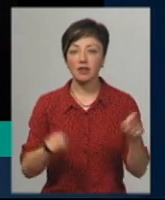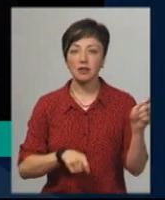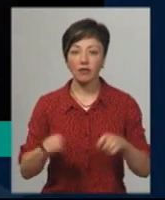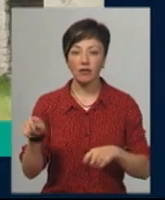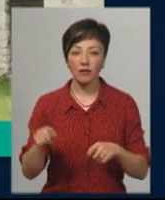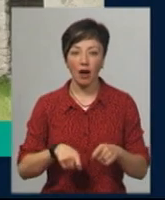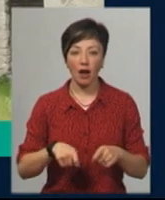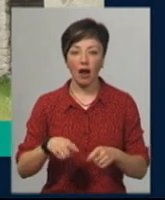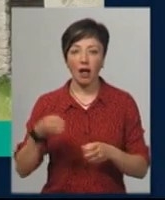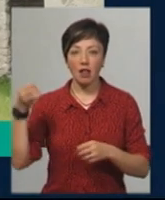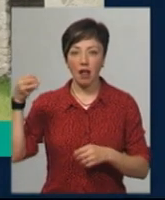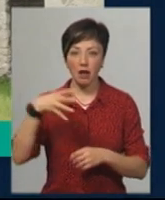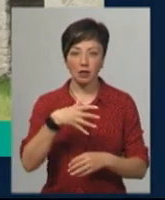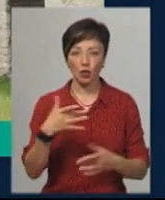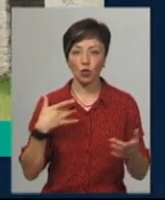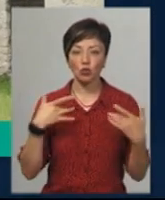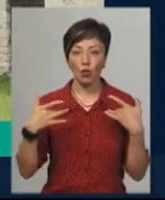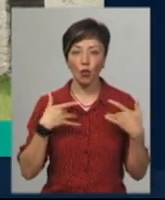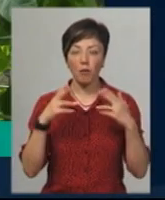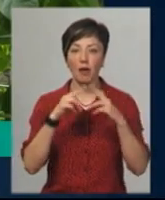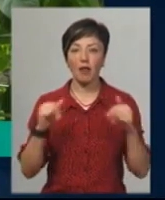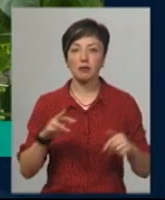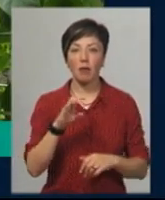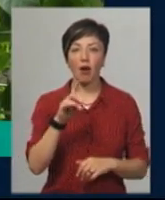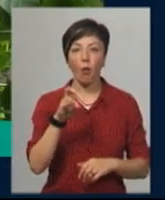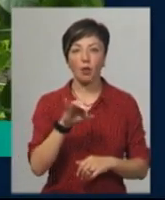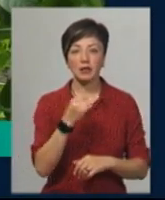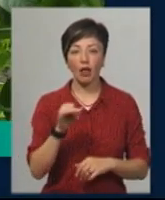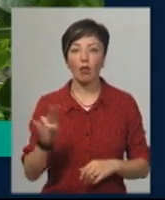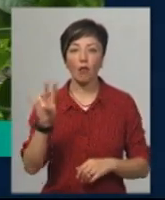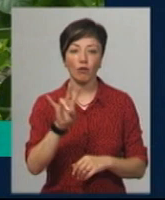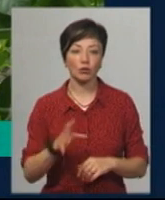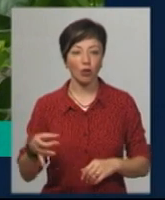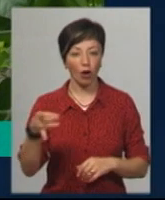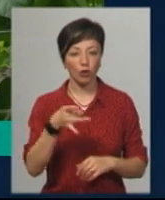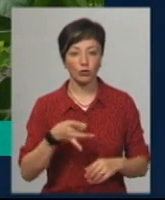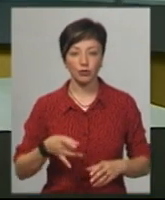лазерного шоу у резиденції графа Мархоцького у селі Отруків Новоушицького району?